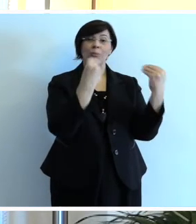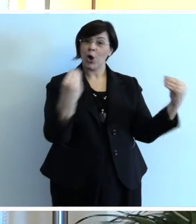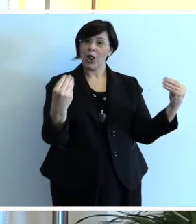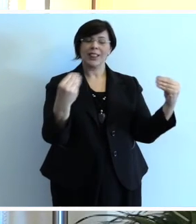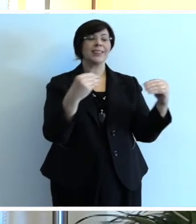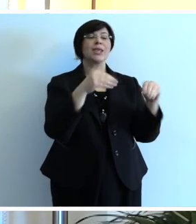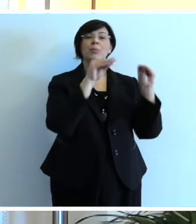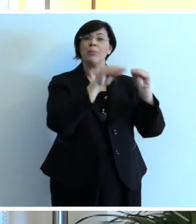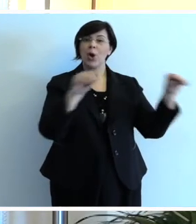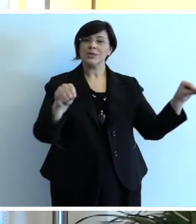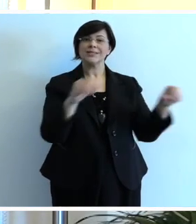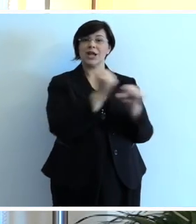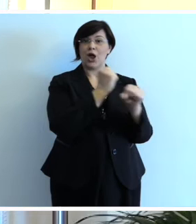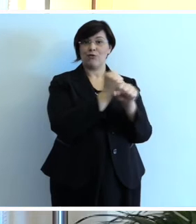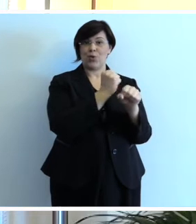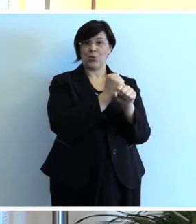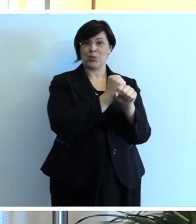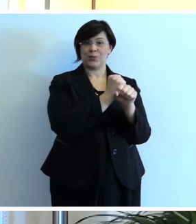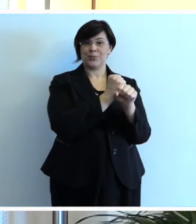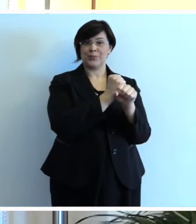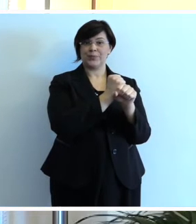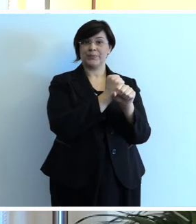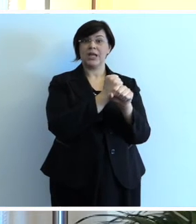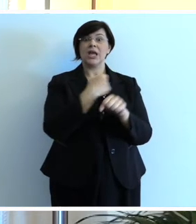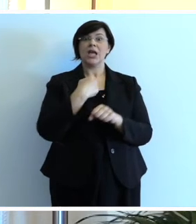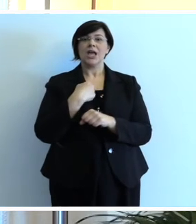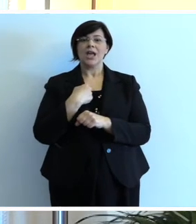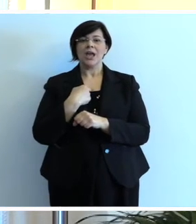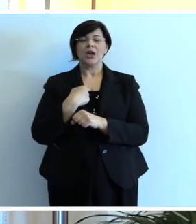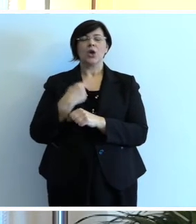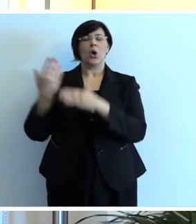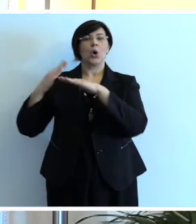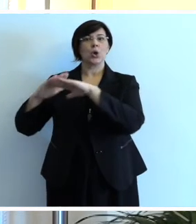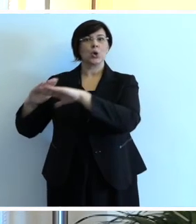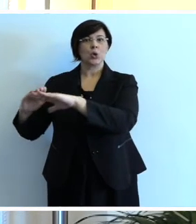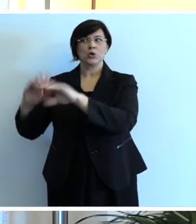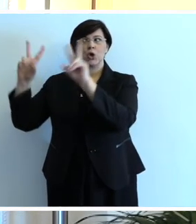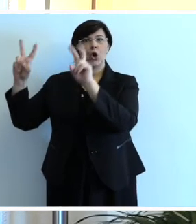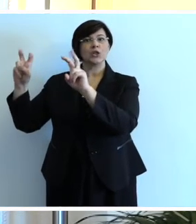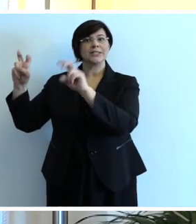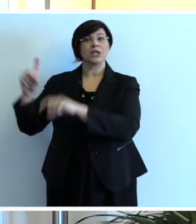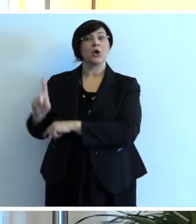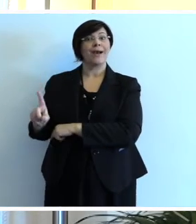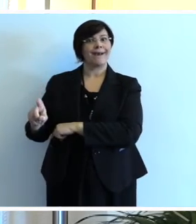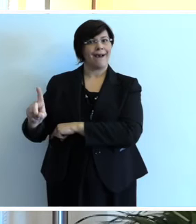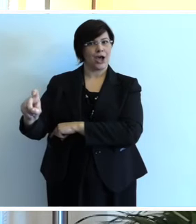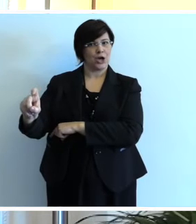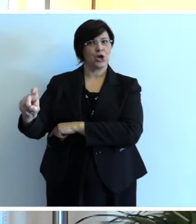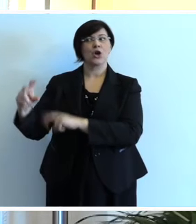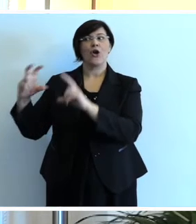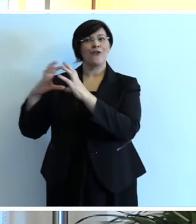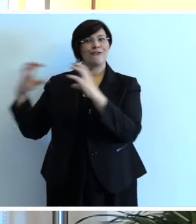veramente molti posti di lavoro, per cui anche se riuscirò a chiudere questo benedetto cancro che è